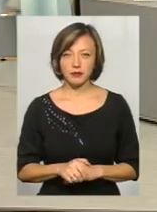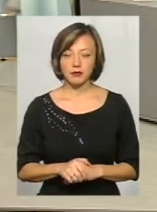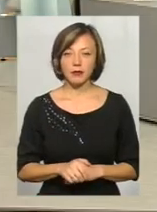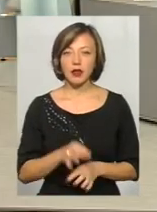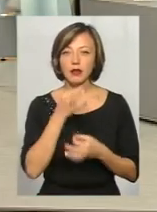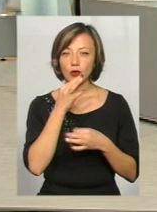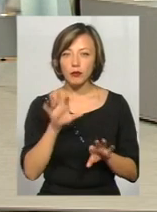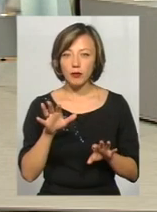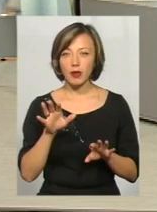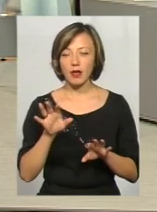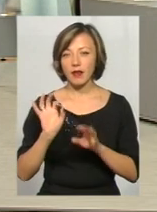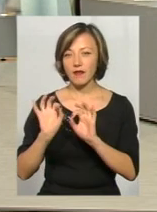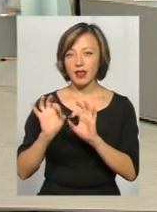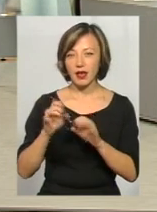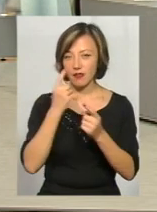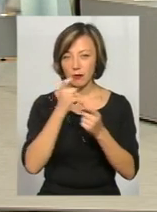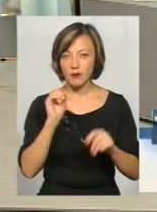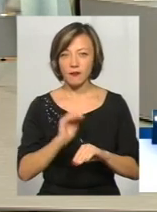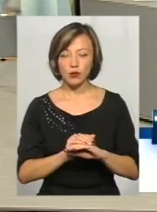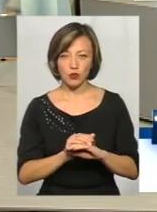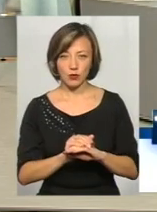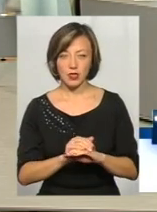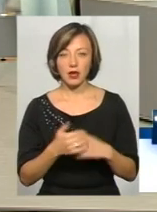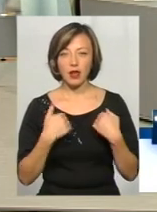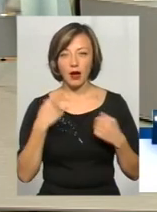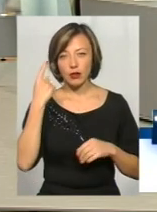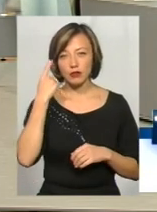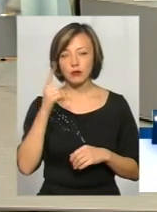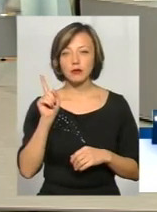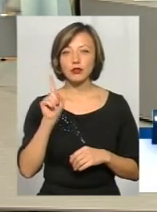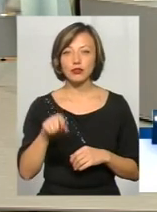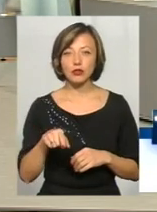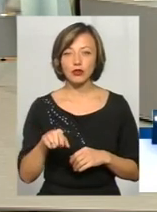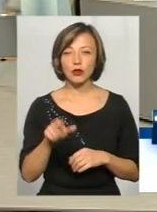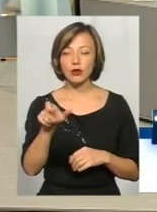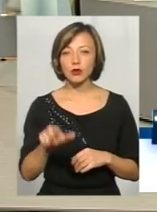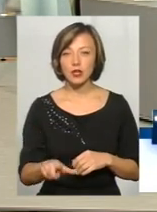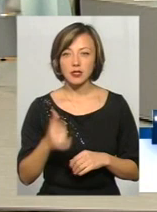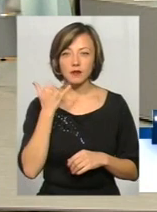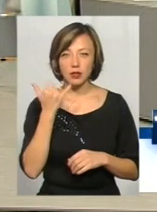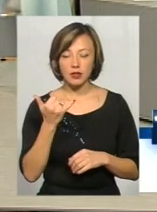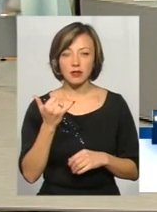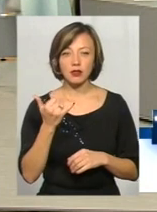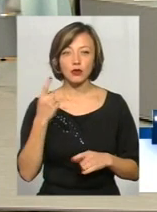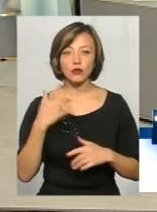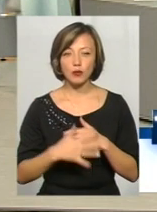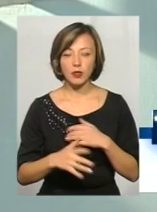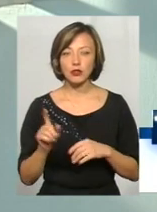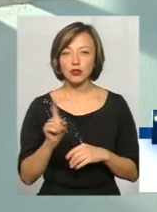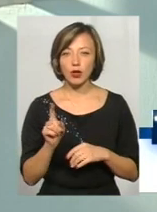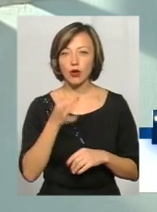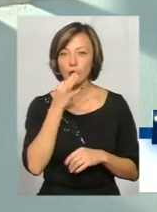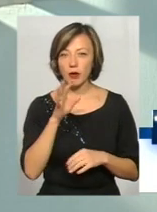Любий витік інформації фіксується. Я думаю, що навіть той клієнт, що дзвонив, телефонував, я розумію, що